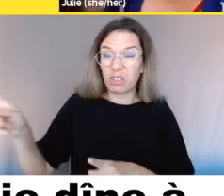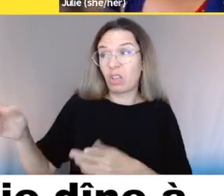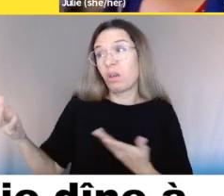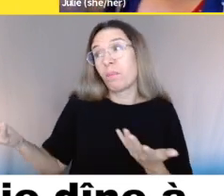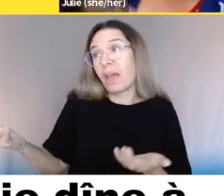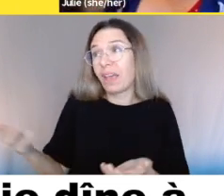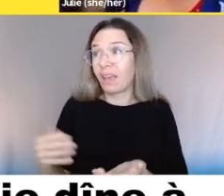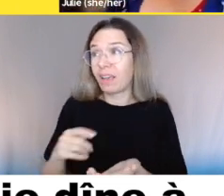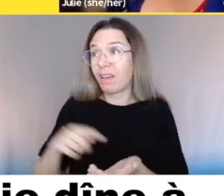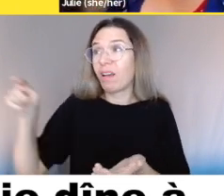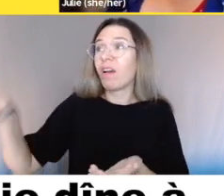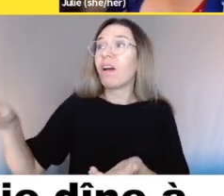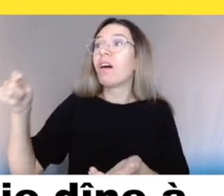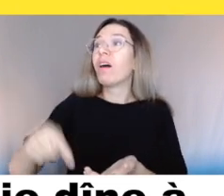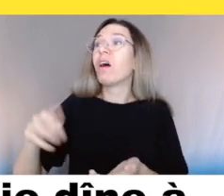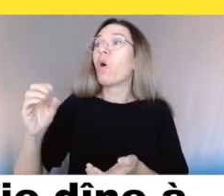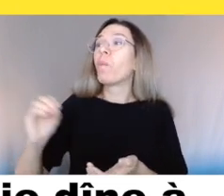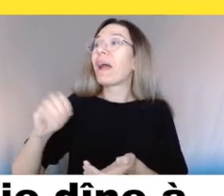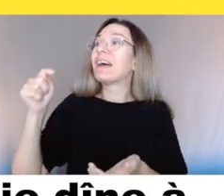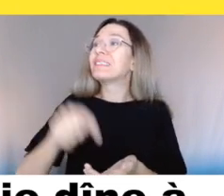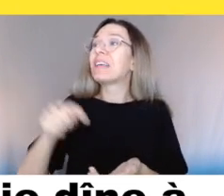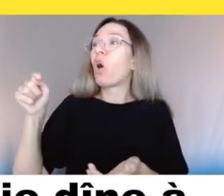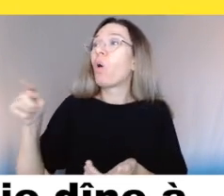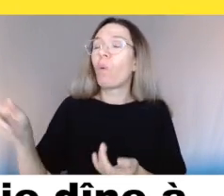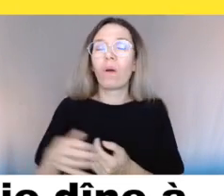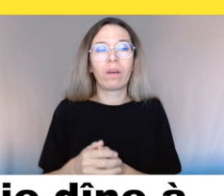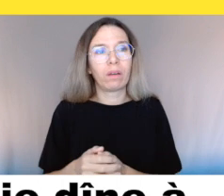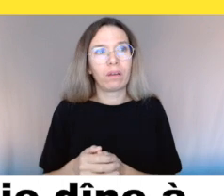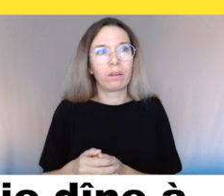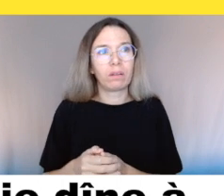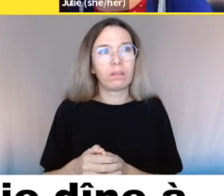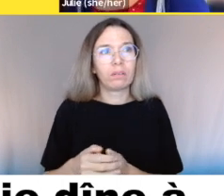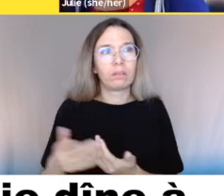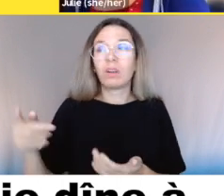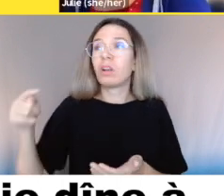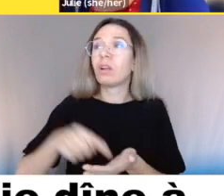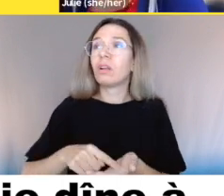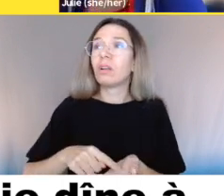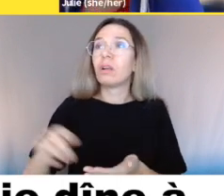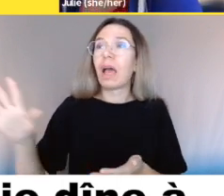machine avec un touch screen. Ouais, ouais, OK. Qu'est-ce qu'il faut?